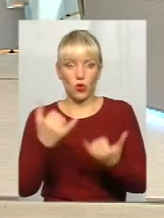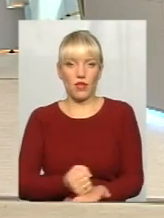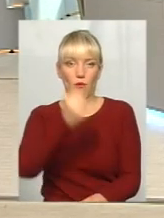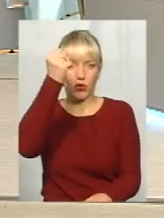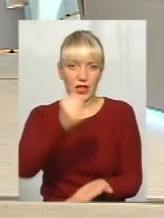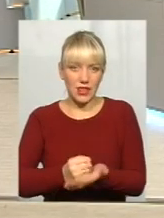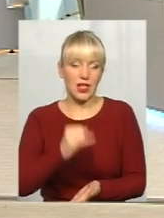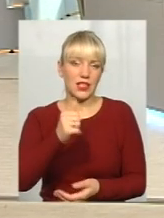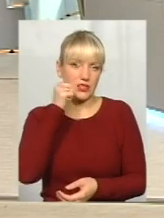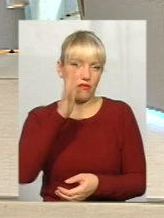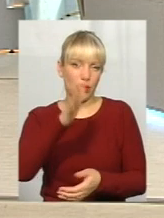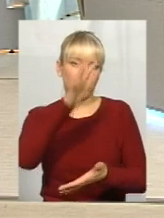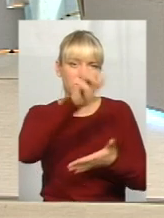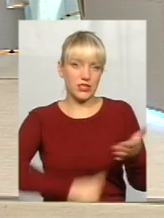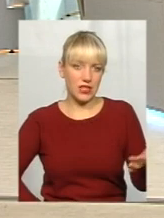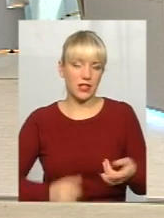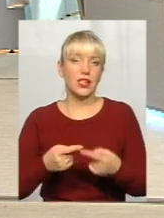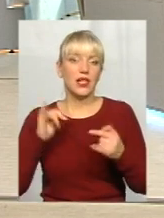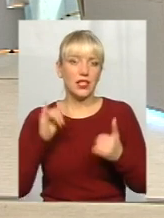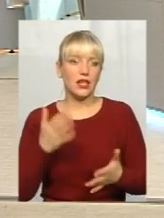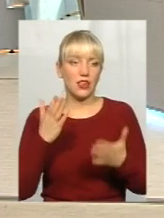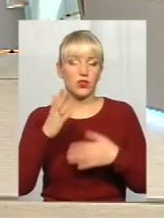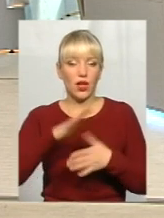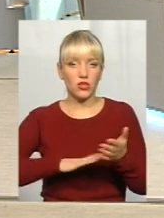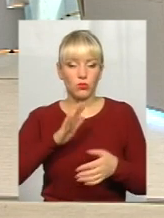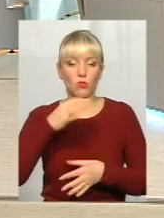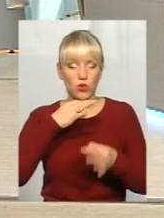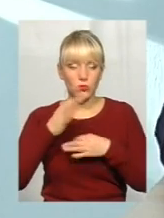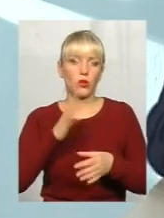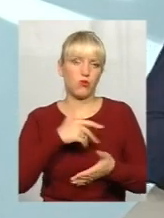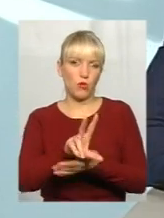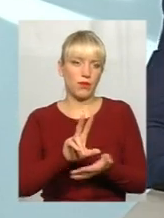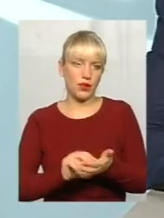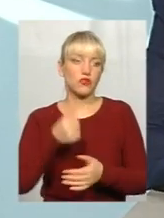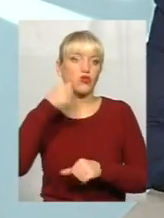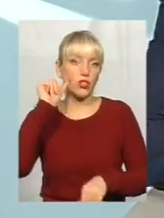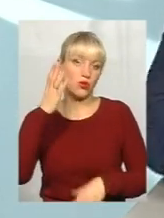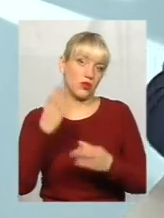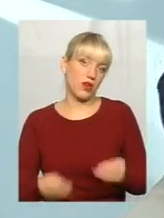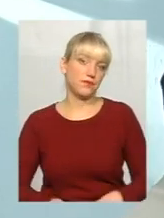зняти. І вони будуть служити вірою і правдою. І далі, як у нас буде розмова, я деякий приклад наведу буквально з вчорашнього дня.